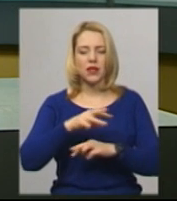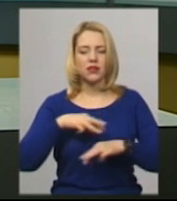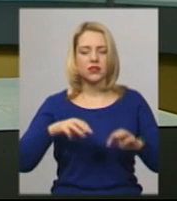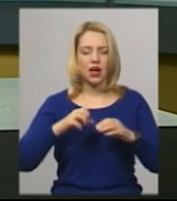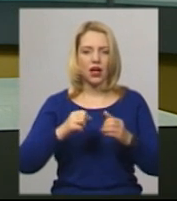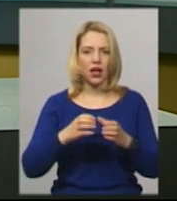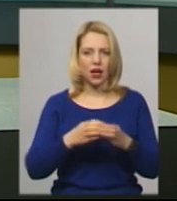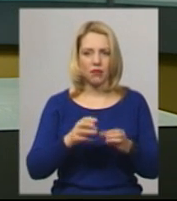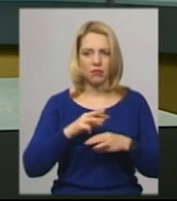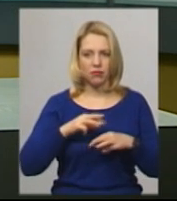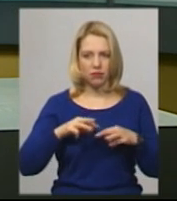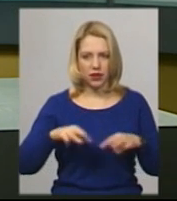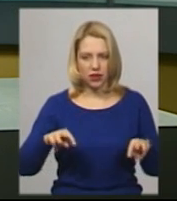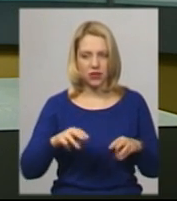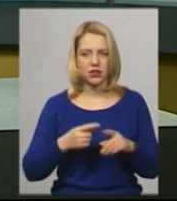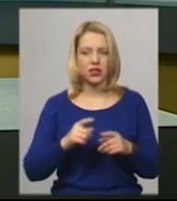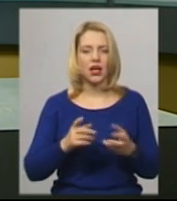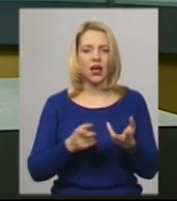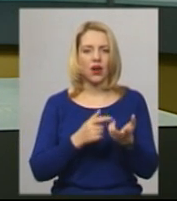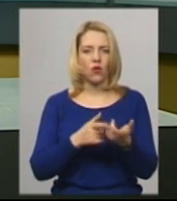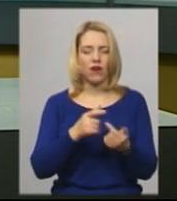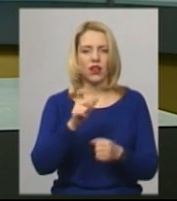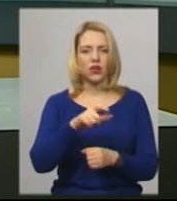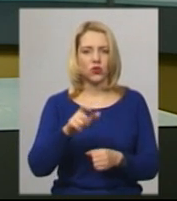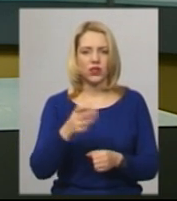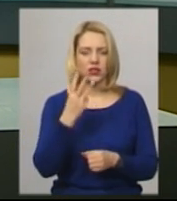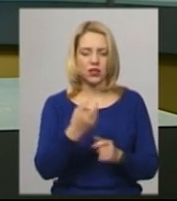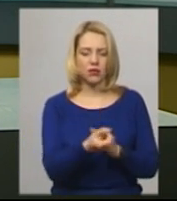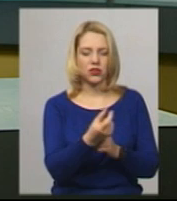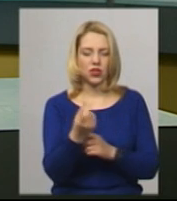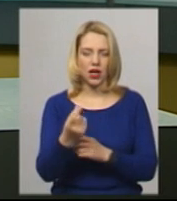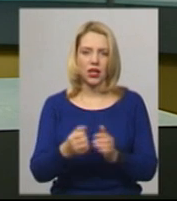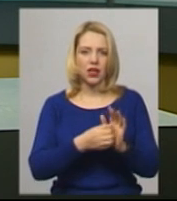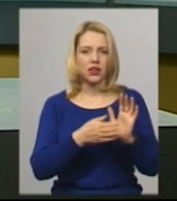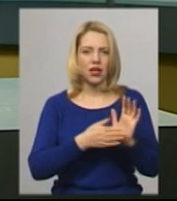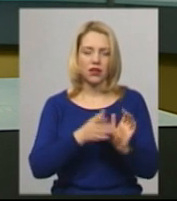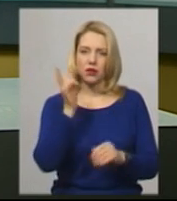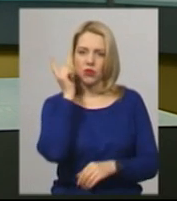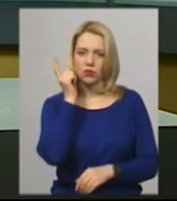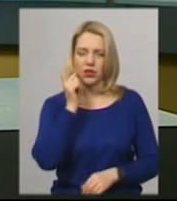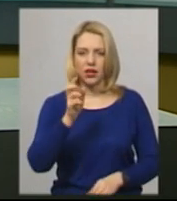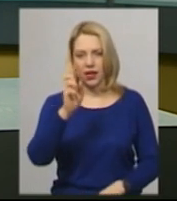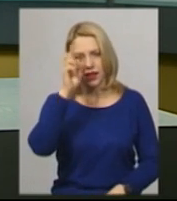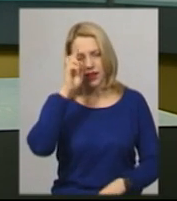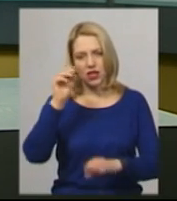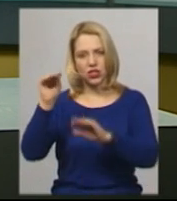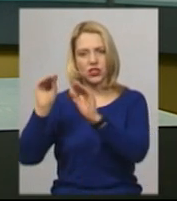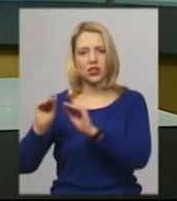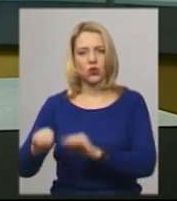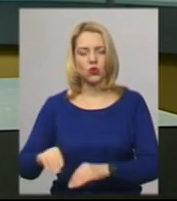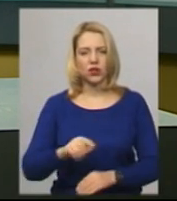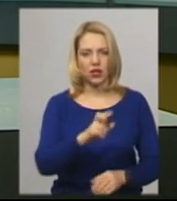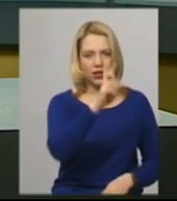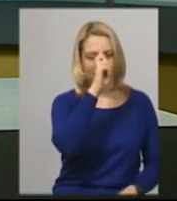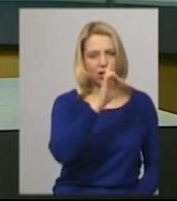Дмитра Дубілета, рахували людей за трьома джерелами. Дані мобільних операторів, держстатуту та держрегістрів.